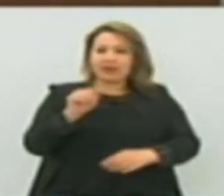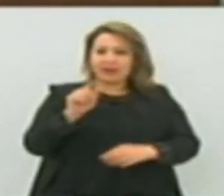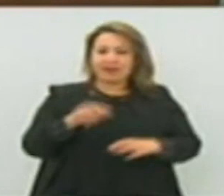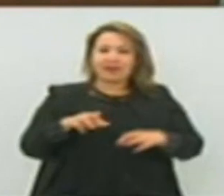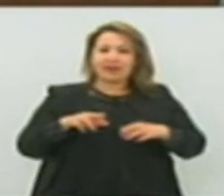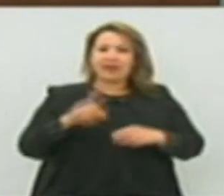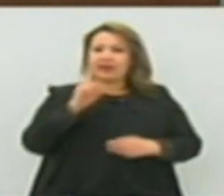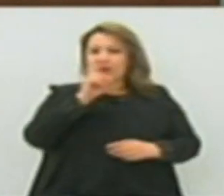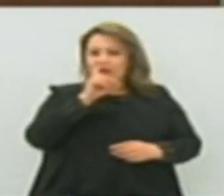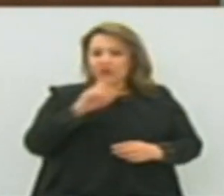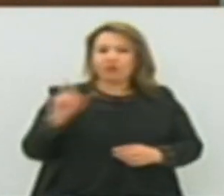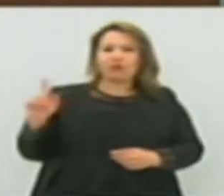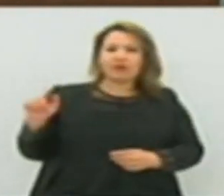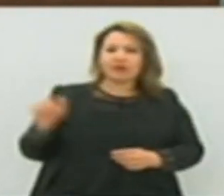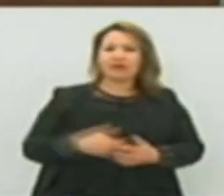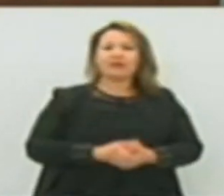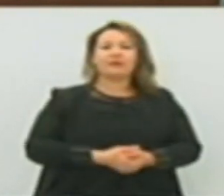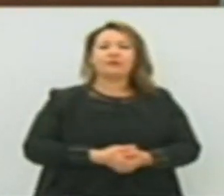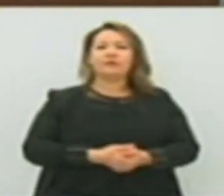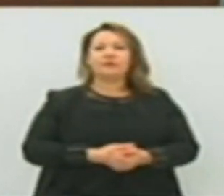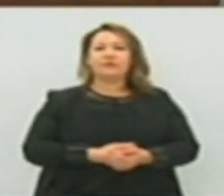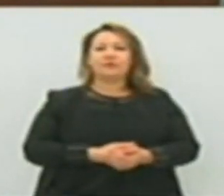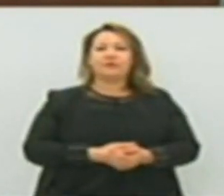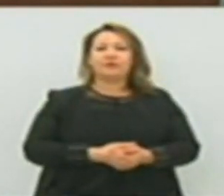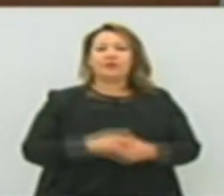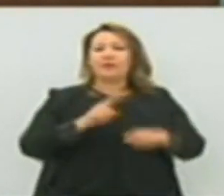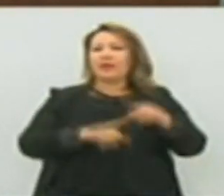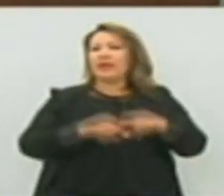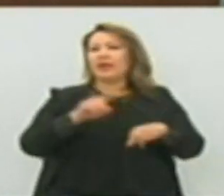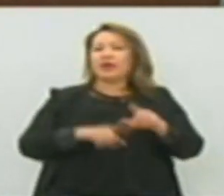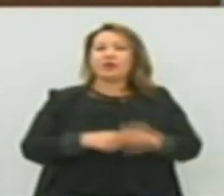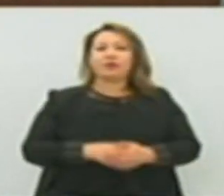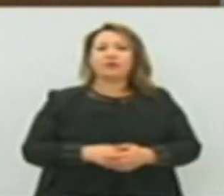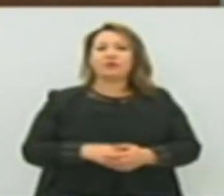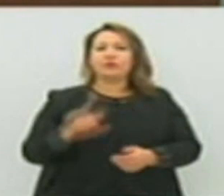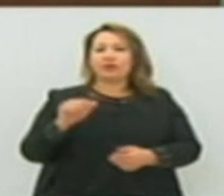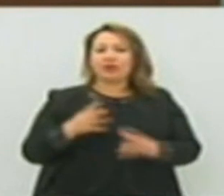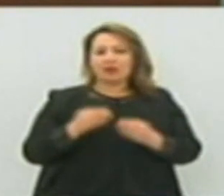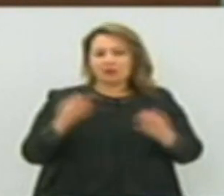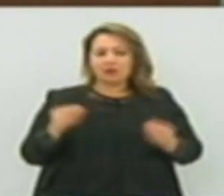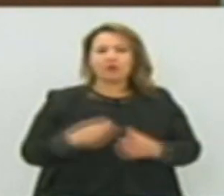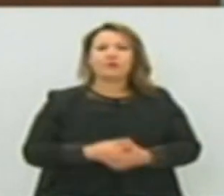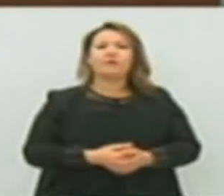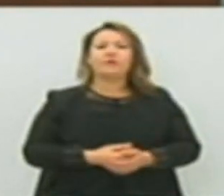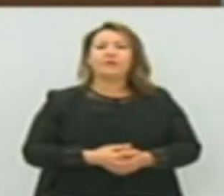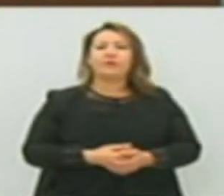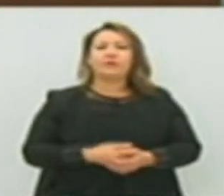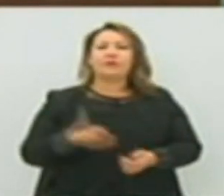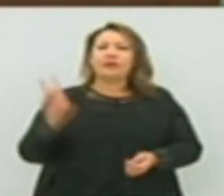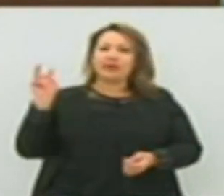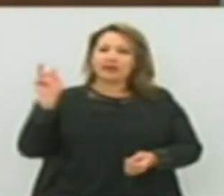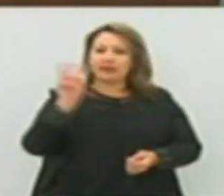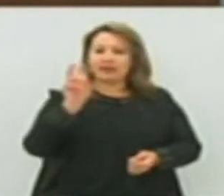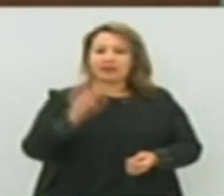تجهيزات كين وكين وكين وكين التراموي بالنسبة